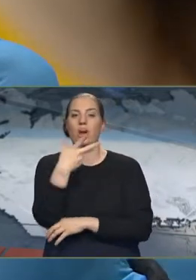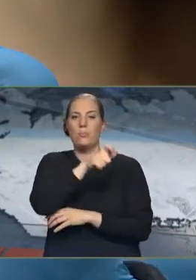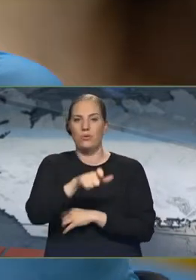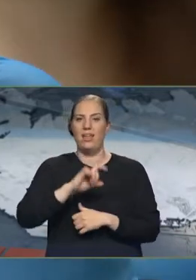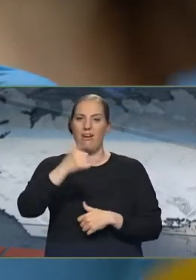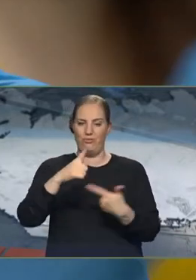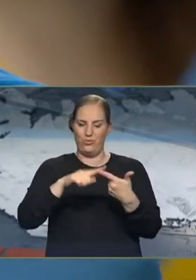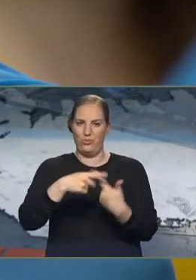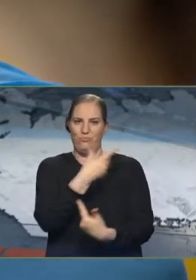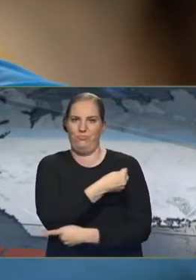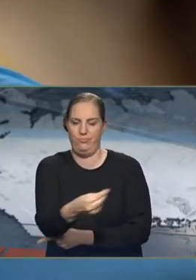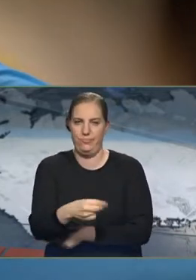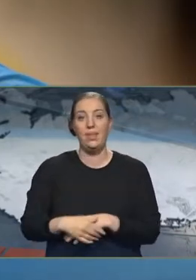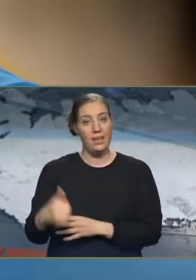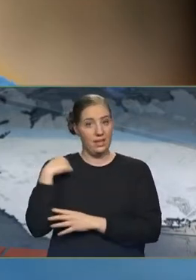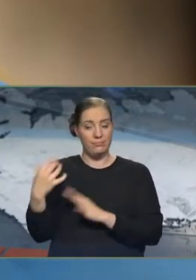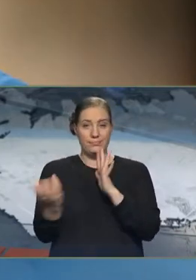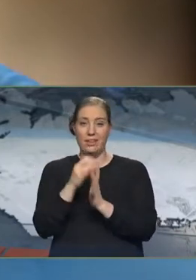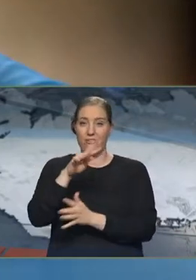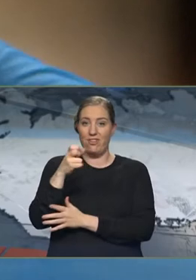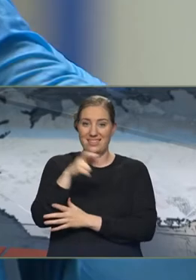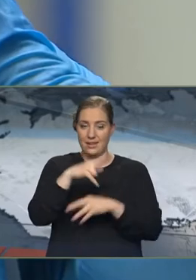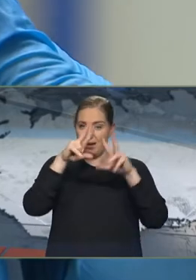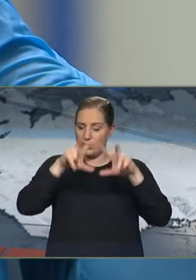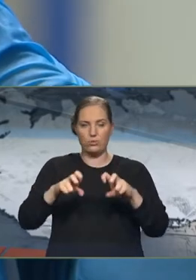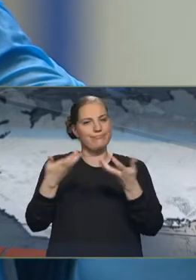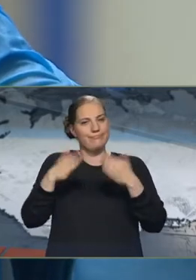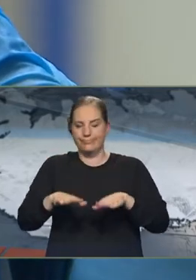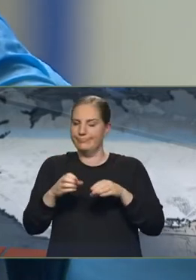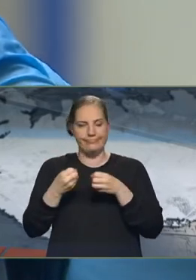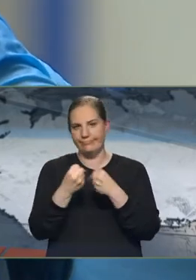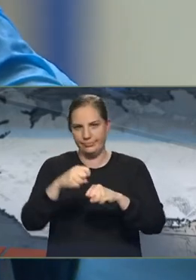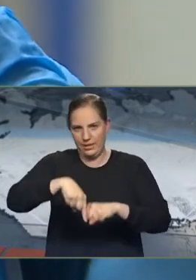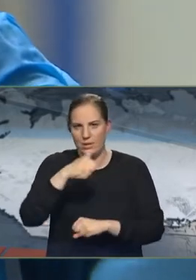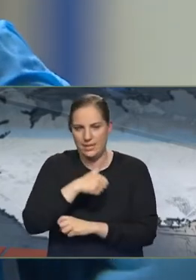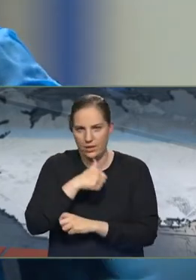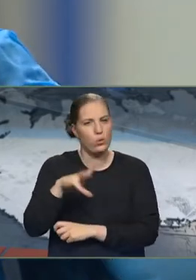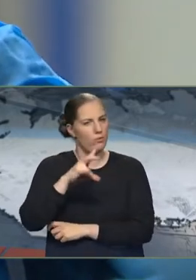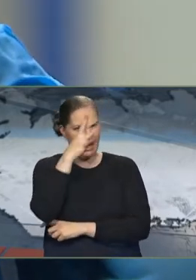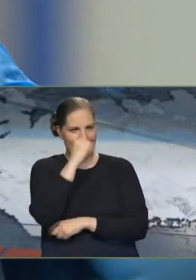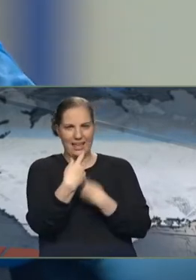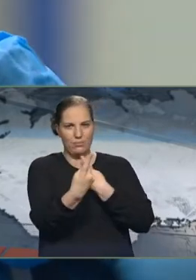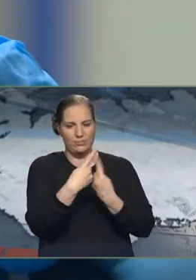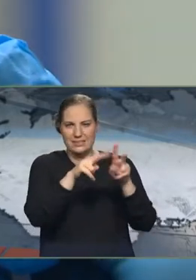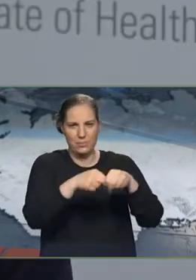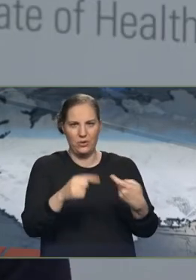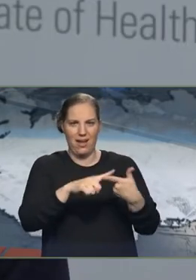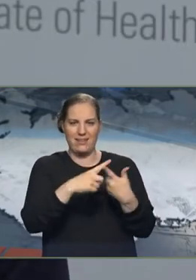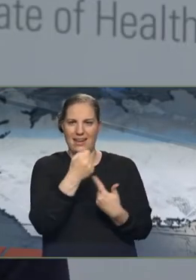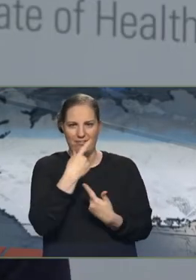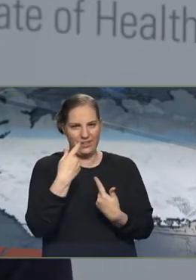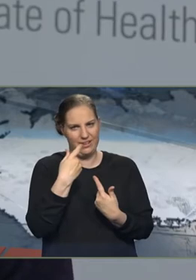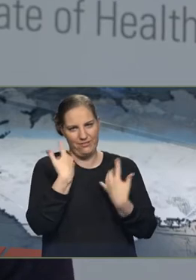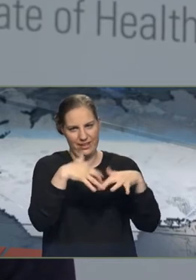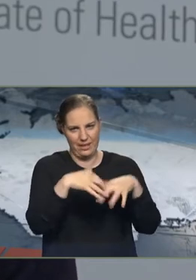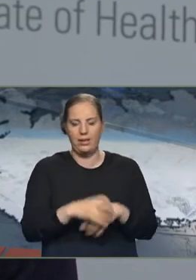við ljósta ekkert þau eru að fjóraða fasa rannsókt Pfizer hér á landi og Þórólu byrst ekki það sem ég við annaða livjafyrirtækjum slíkar ansókt. Við höfum